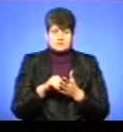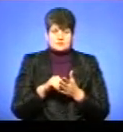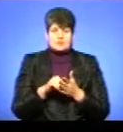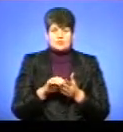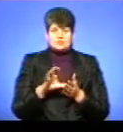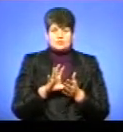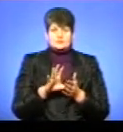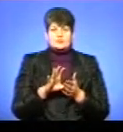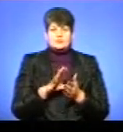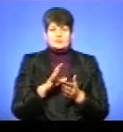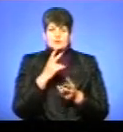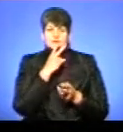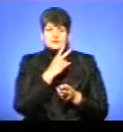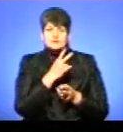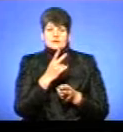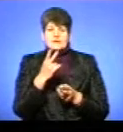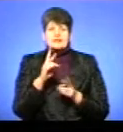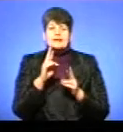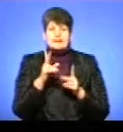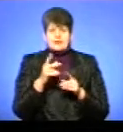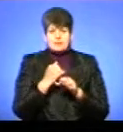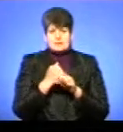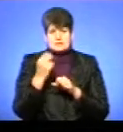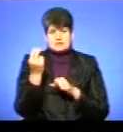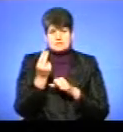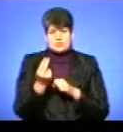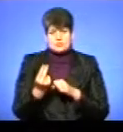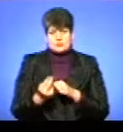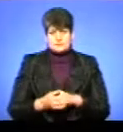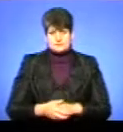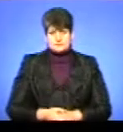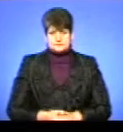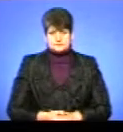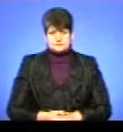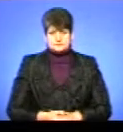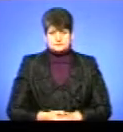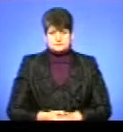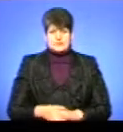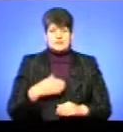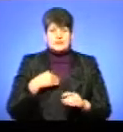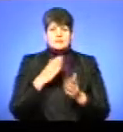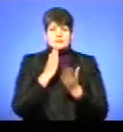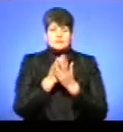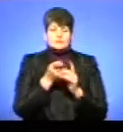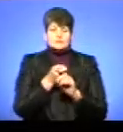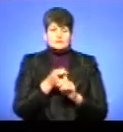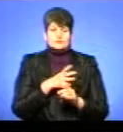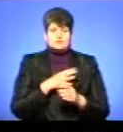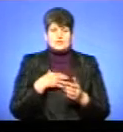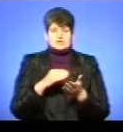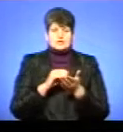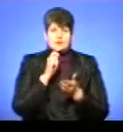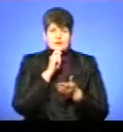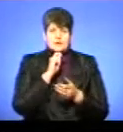-галереї і будемо спостерігати, як створюються малюнки. З нами на прямому зв'язку був наш кореспондент Богдан